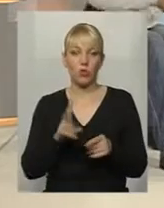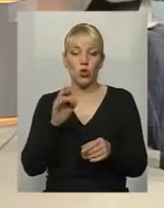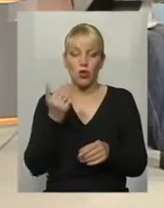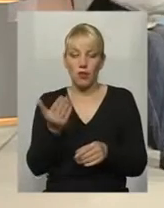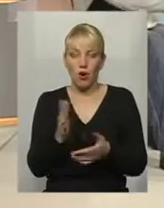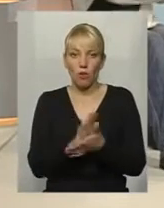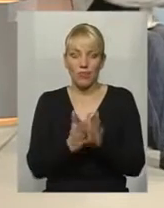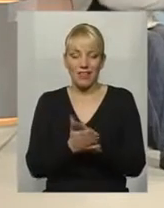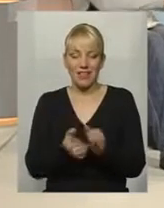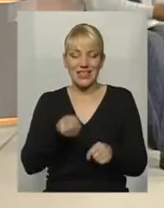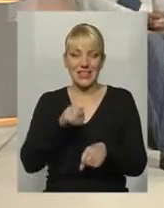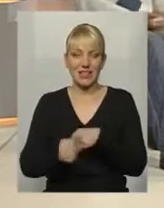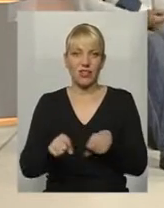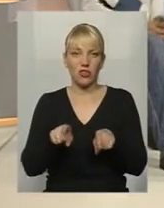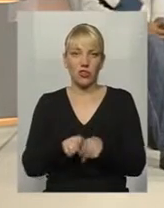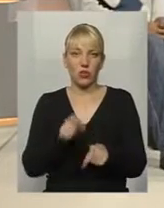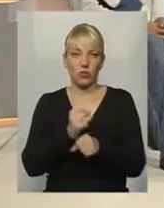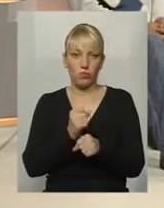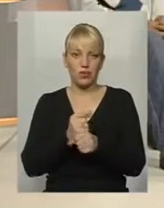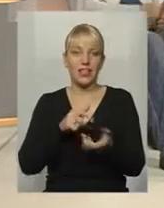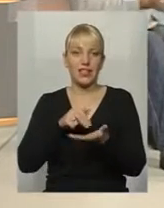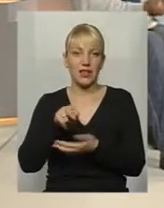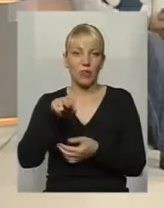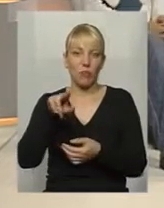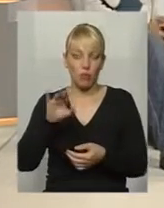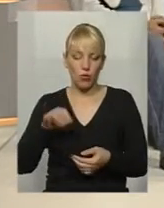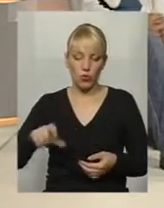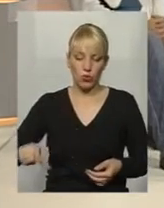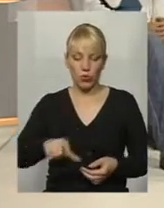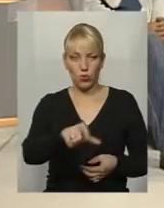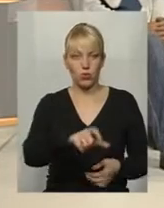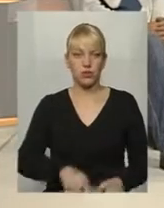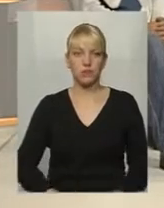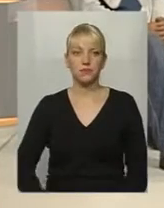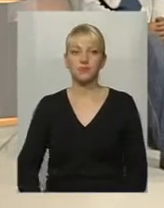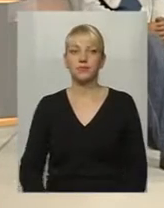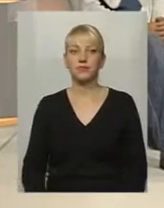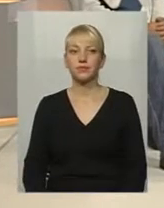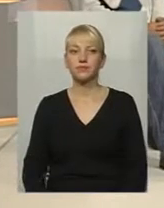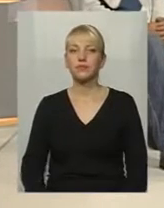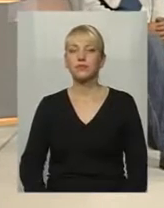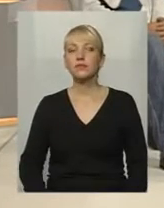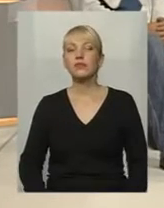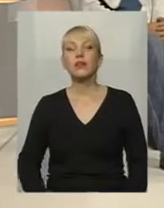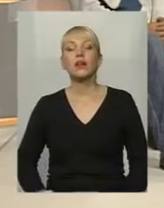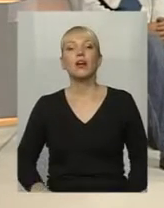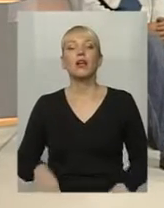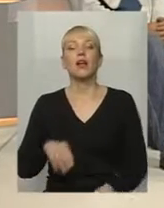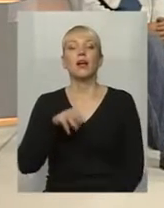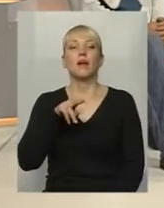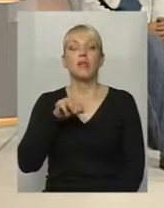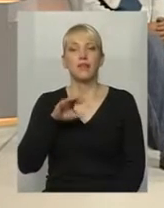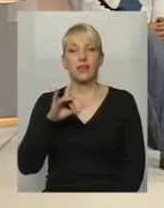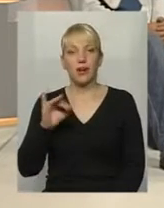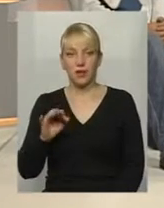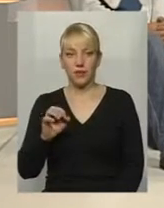заставляють робити тільки так, а не інакше. Ну, це отакі в нас існовичі. Пане Петре, дуже часто можна сказати,